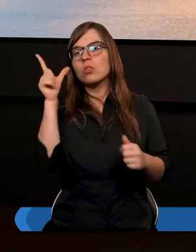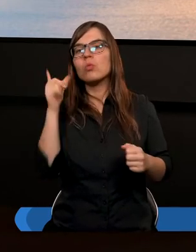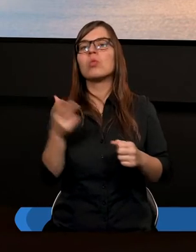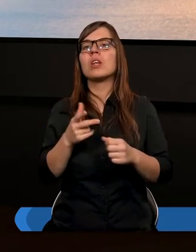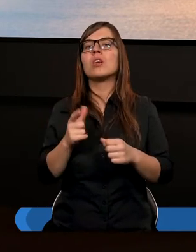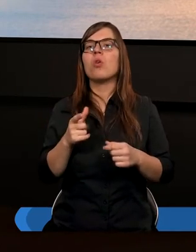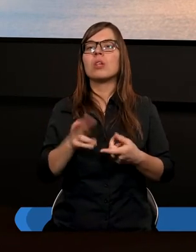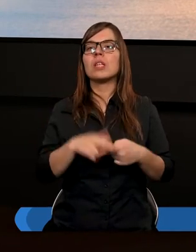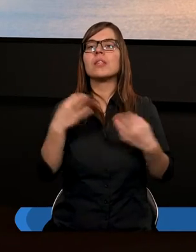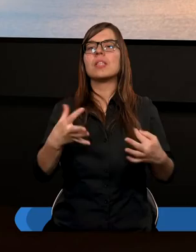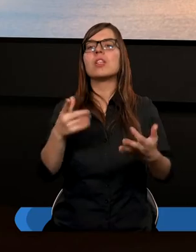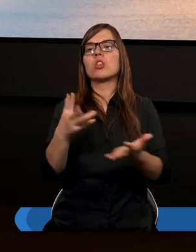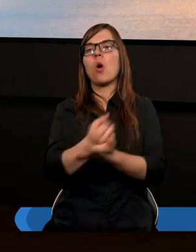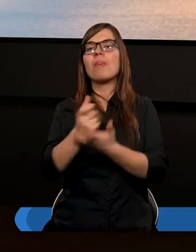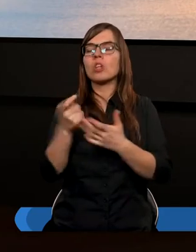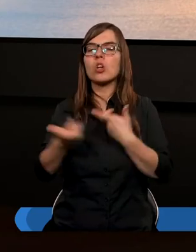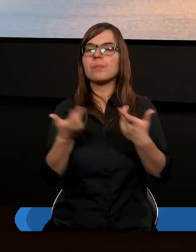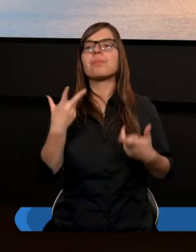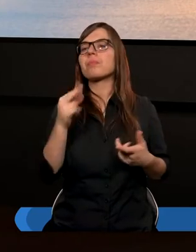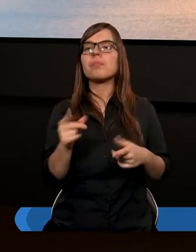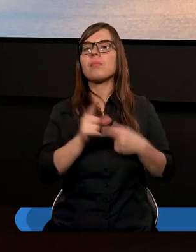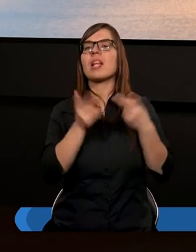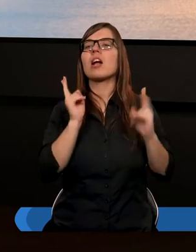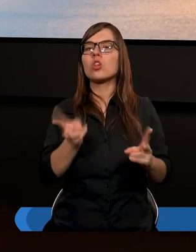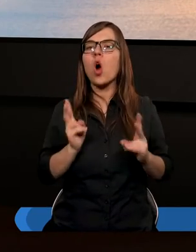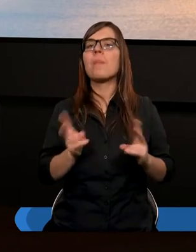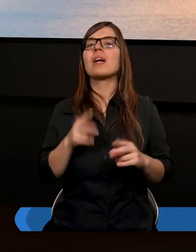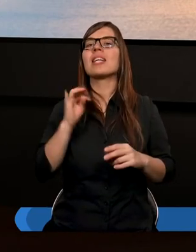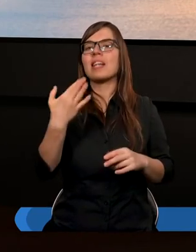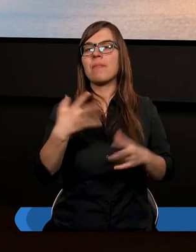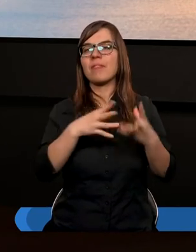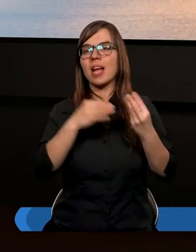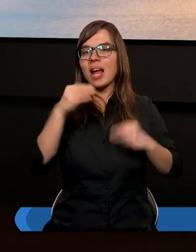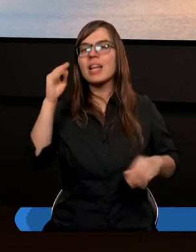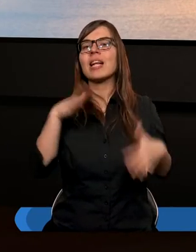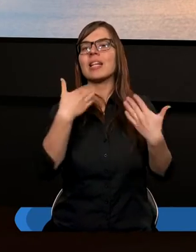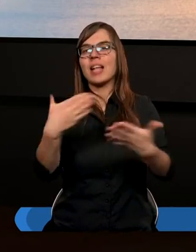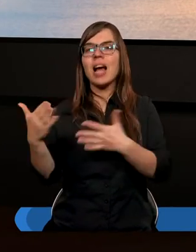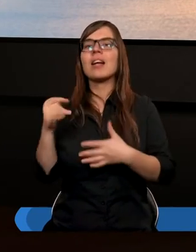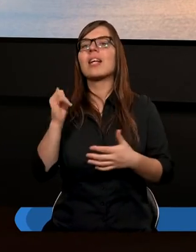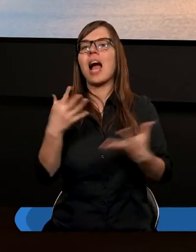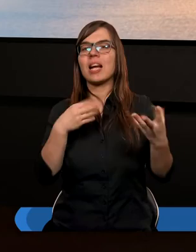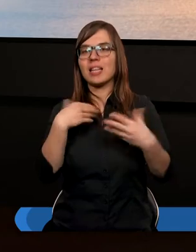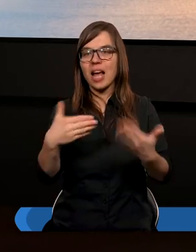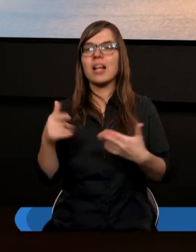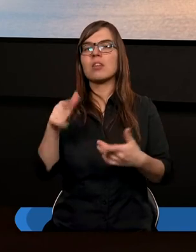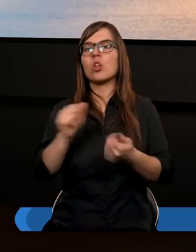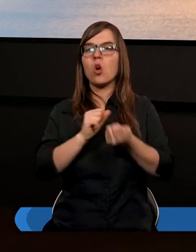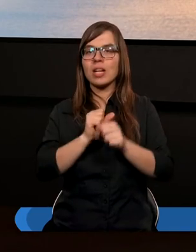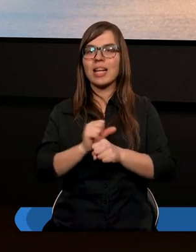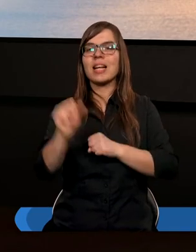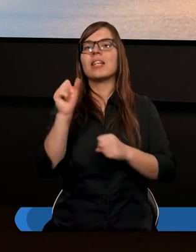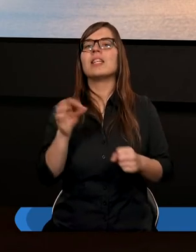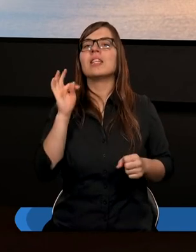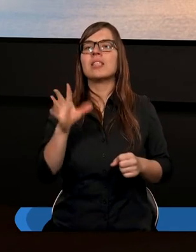cieszą się, jak zdobywają coś. Nie. Ale normalnie im więcej dajemy, jak dajemy, to jesteśmy